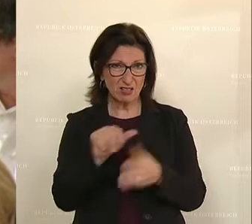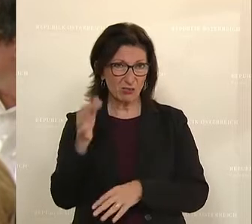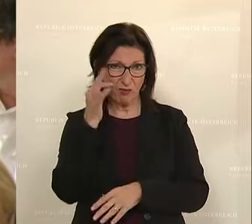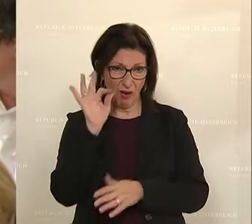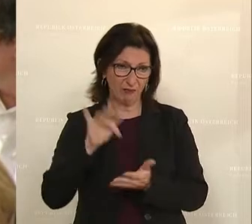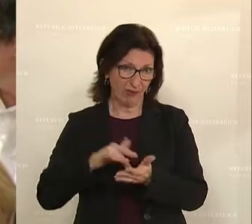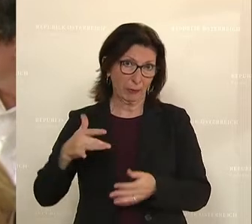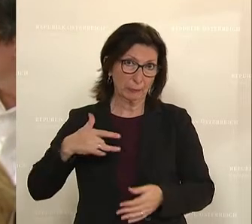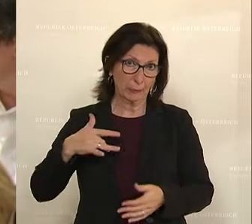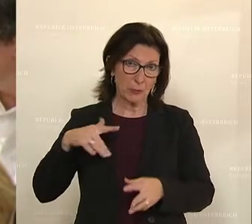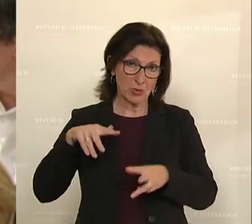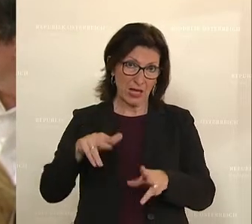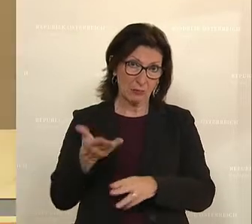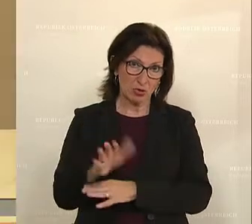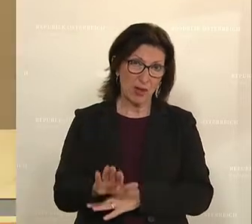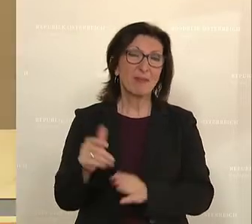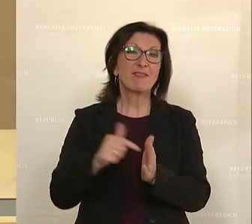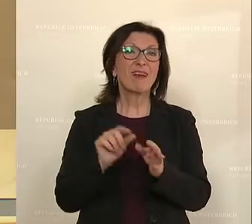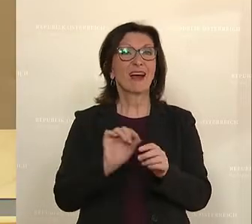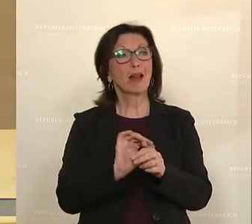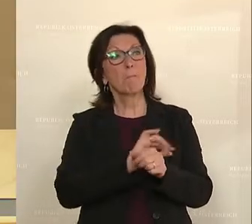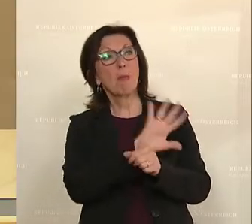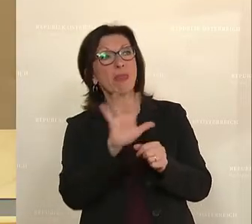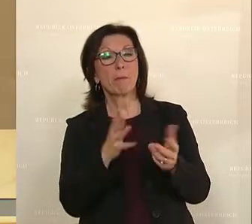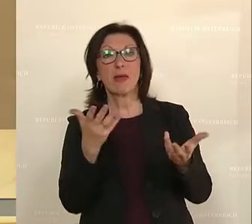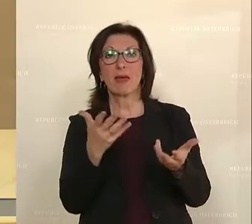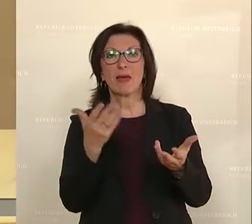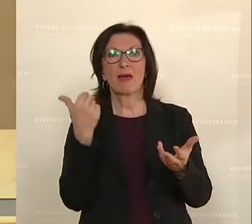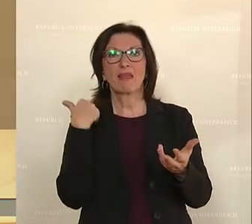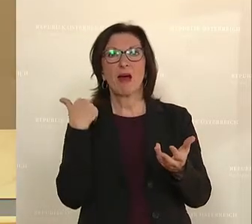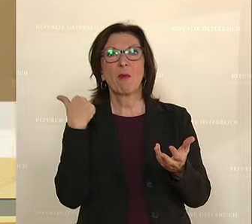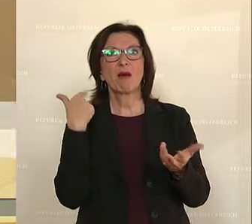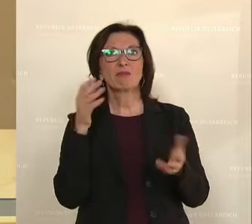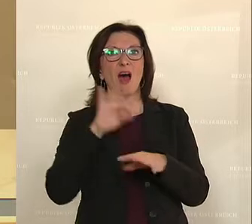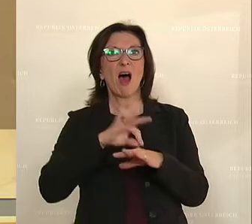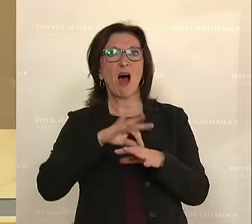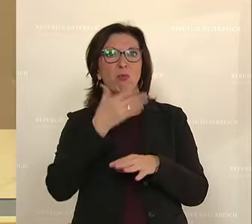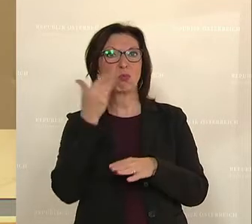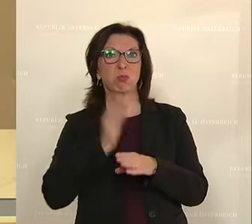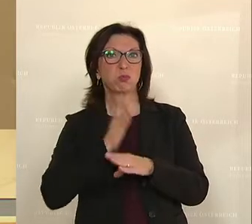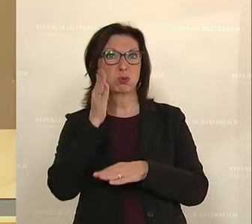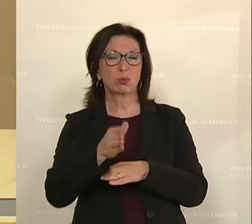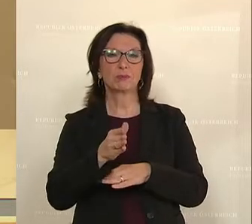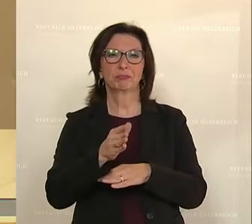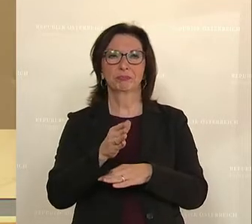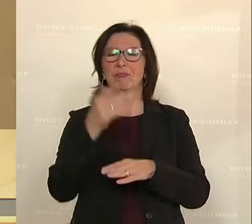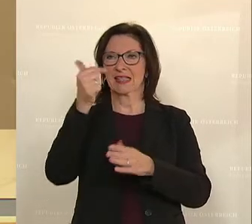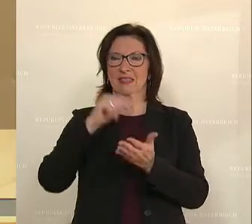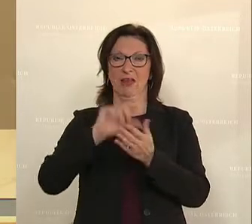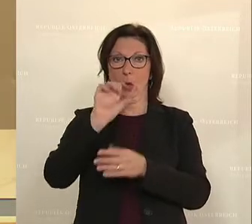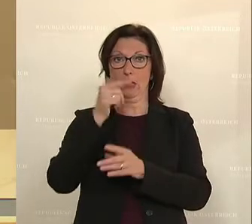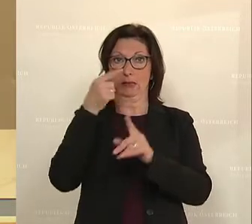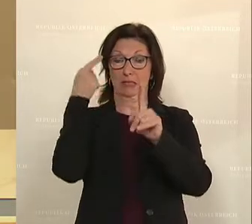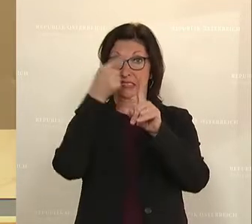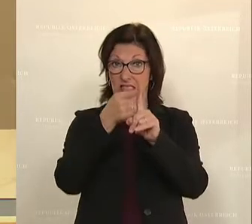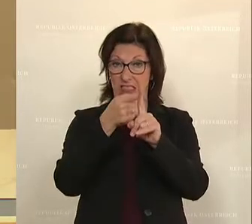Leider, weil pandemiebedingt oft der Weg zum Arzt vergessen wurde. Unser Ziel für 2021, dass 46